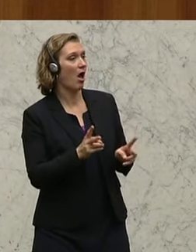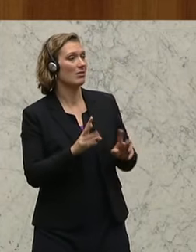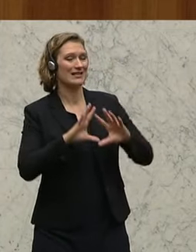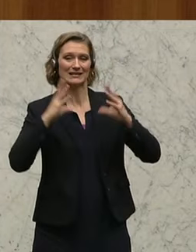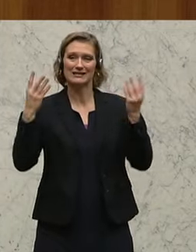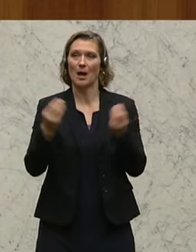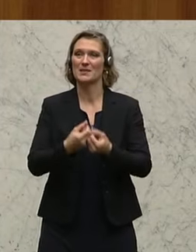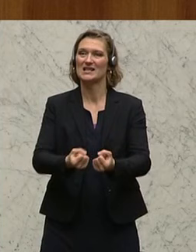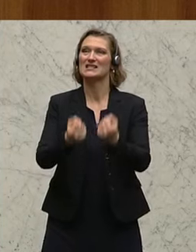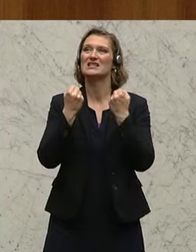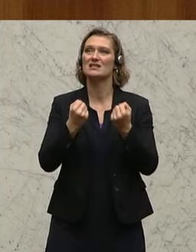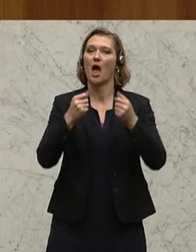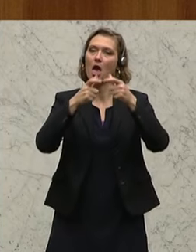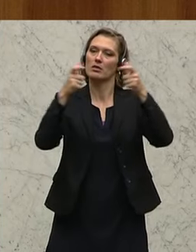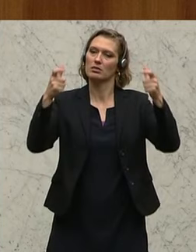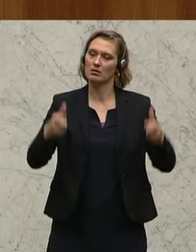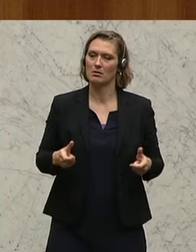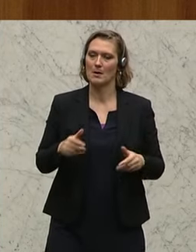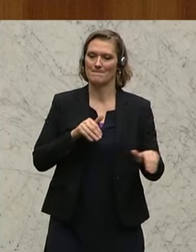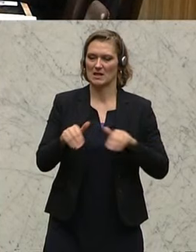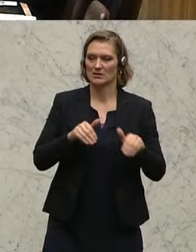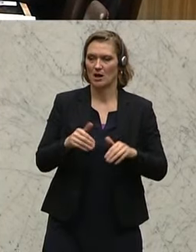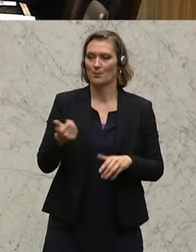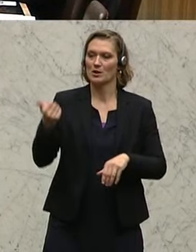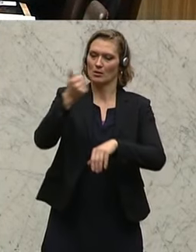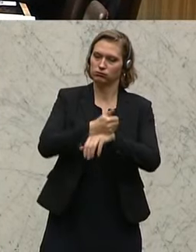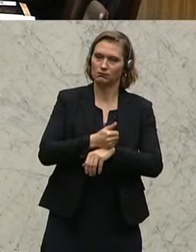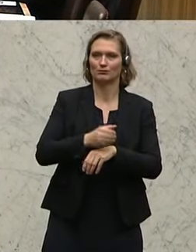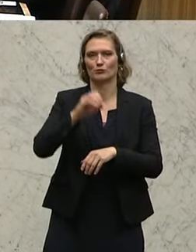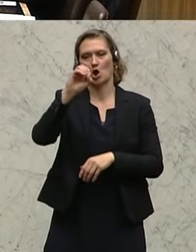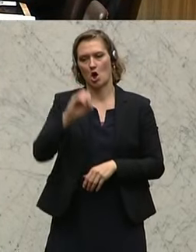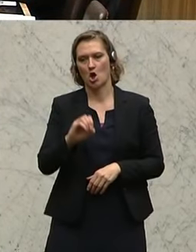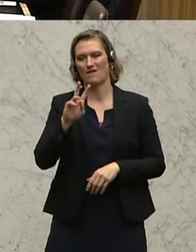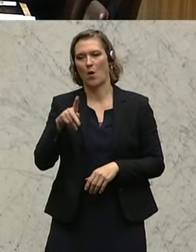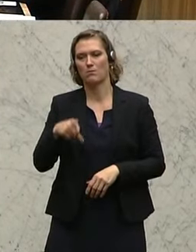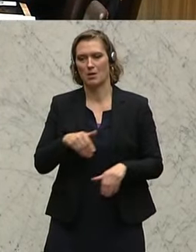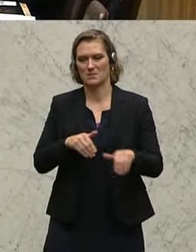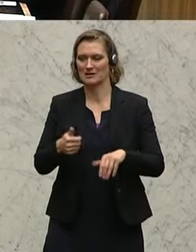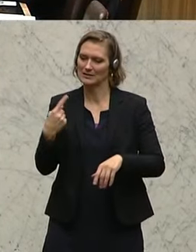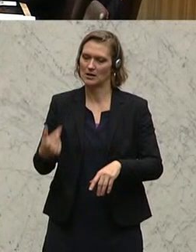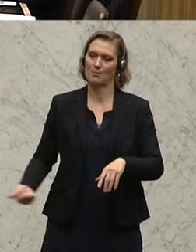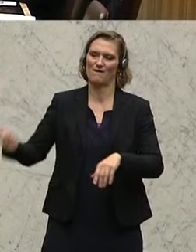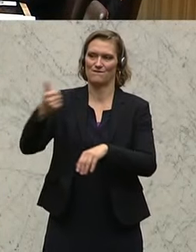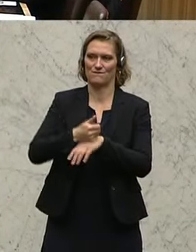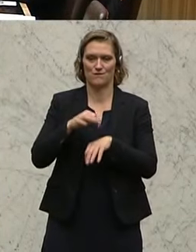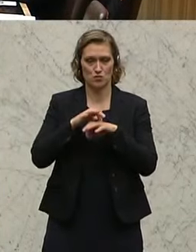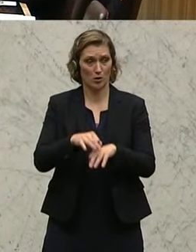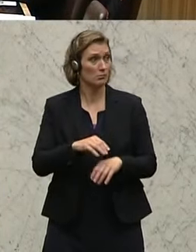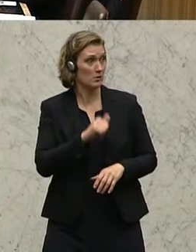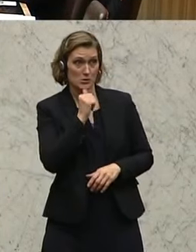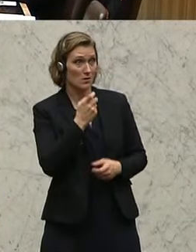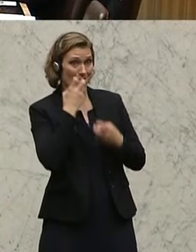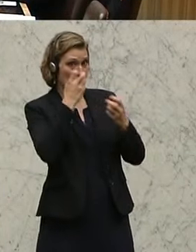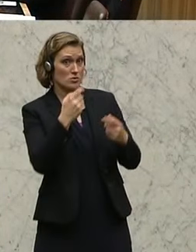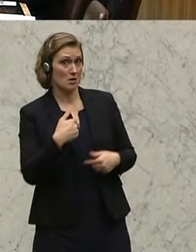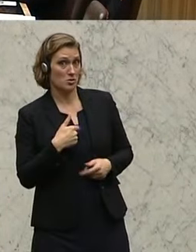Sicherheitsministerium schaffen, womöglich von einem ÖVP-Minister geführt. Und das ist nicht verwunderlich, Herr